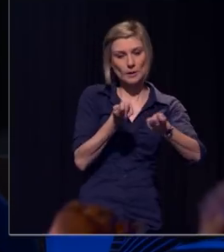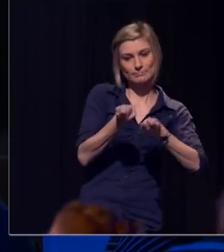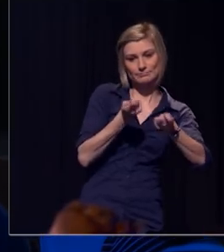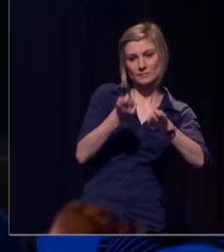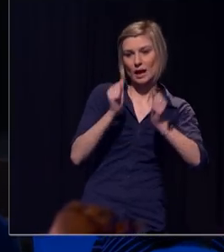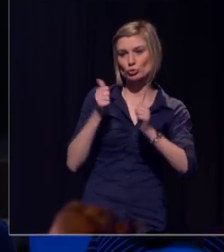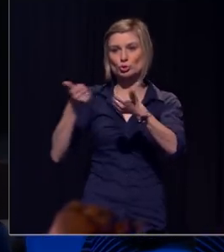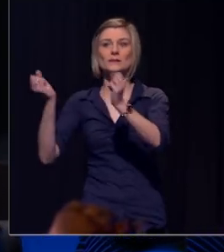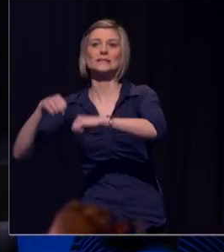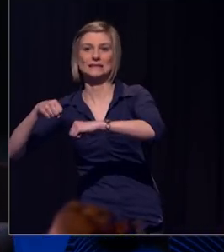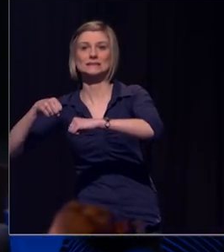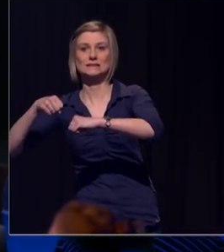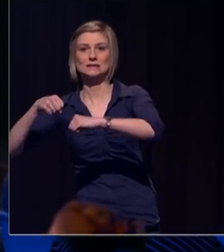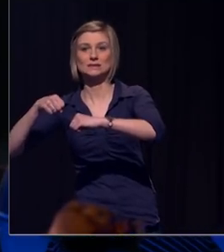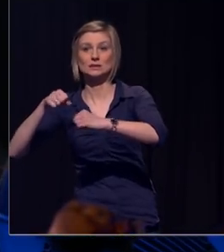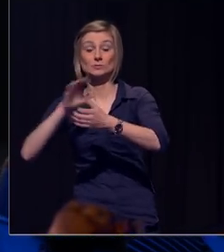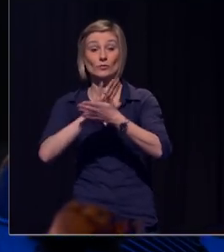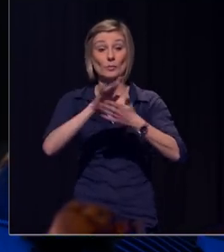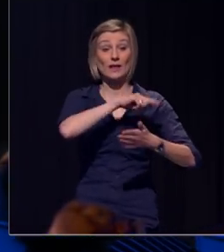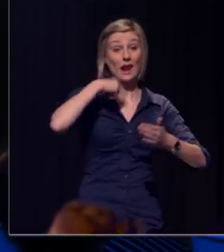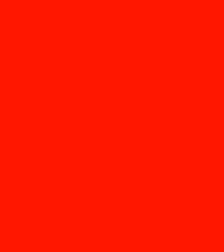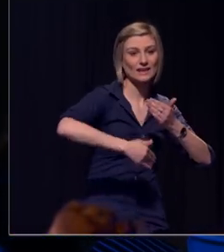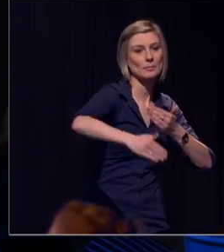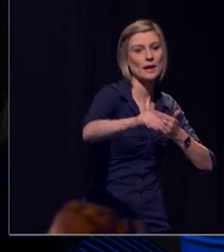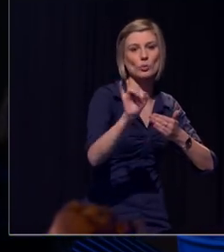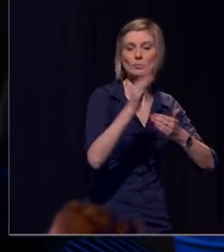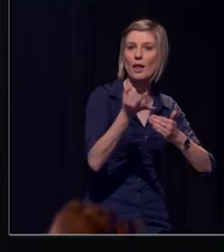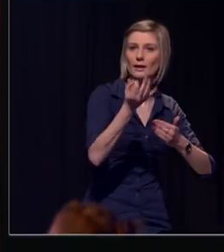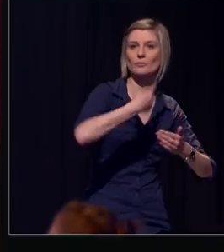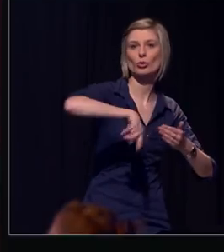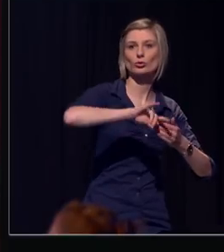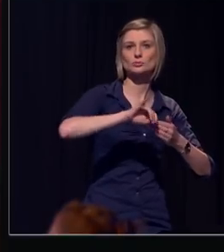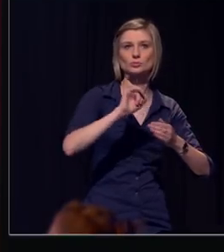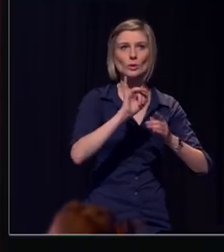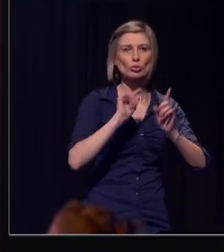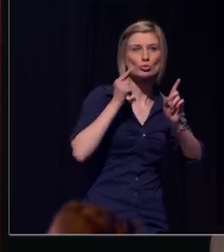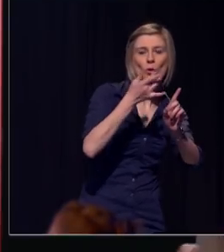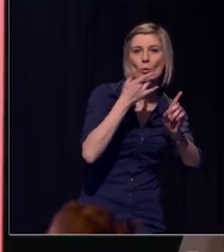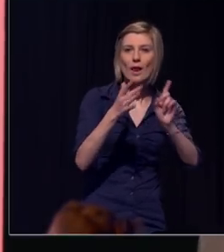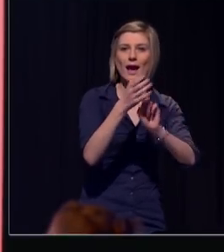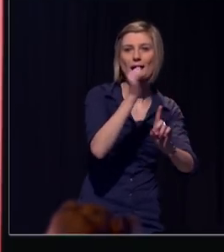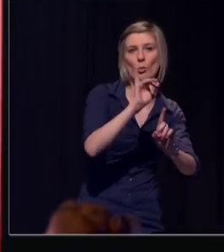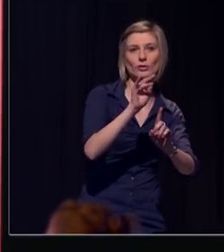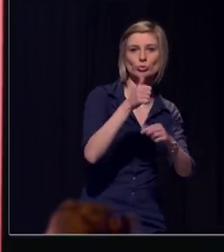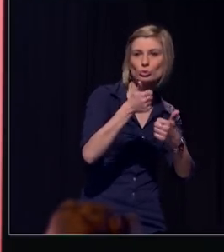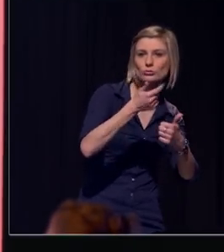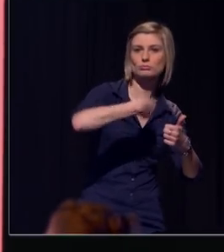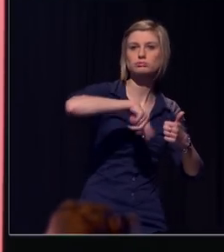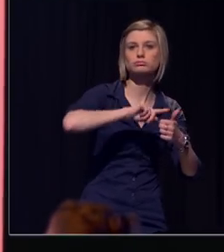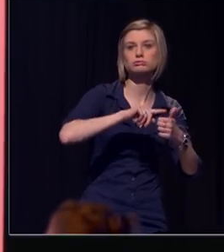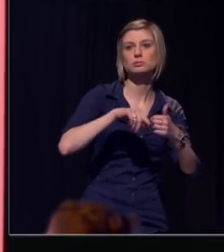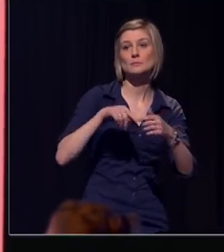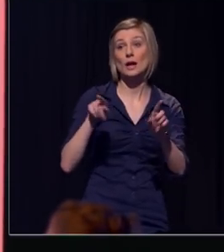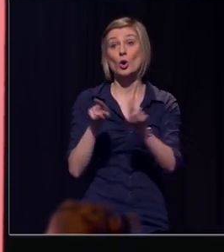Keuzes tussen datgene wat we op lange termijn belangrijk en goed voor ons vinden, onze doelen en ambities, versus datgene wat zich op korte